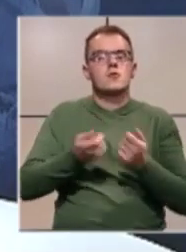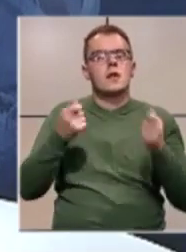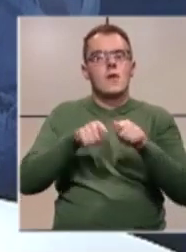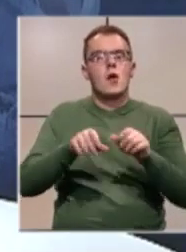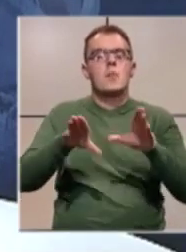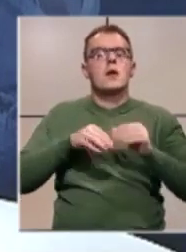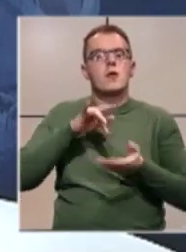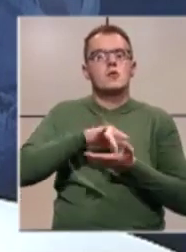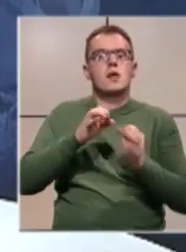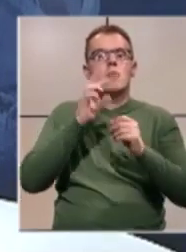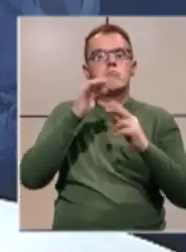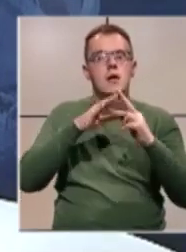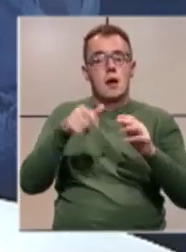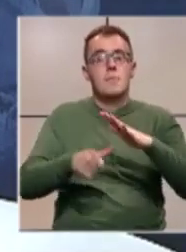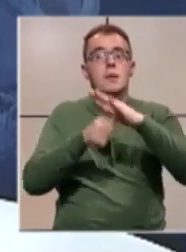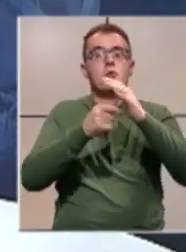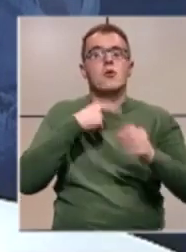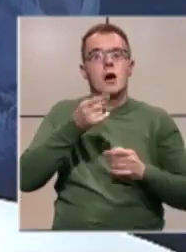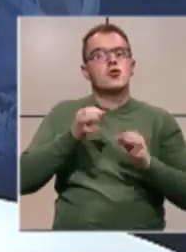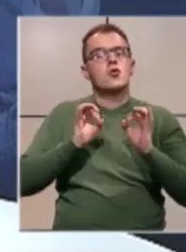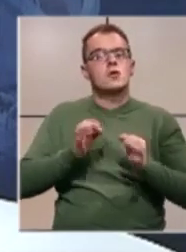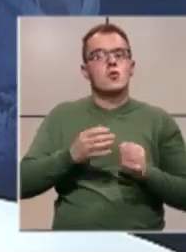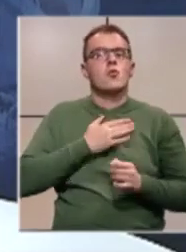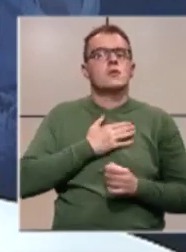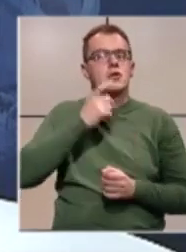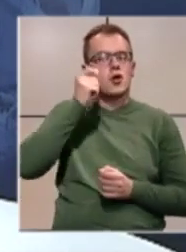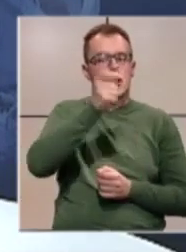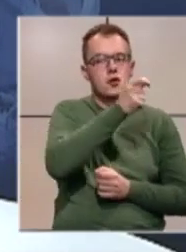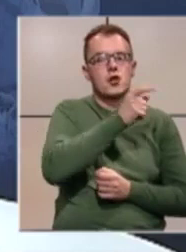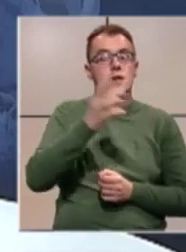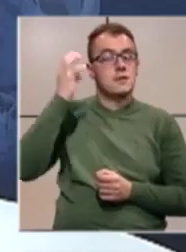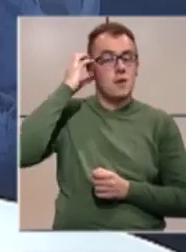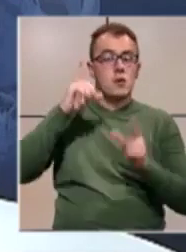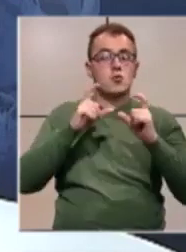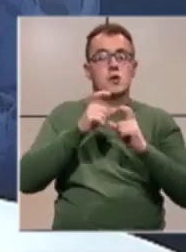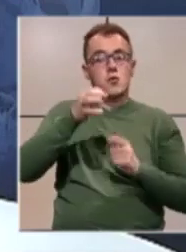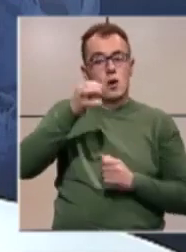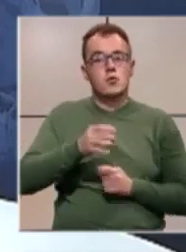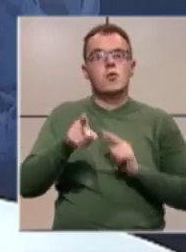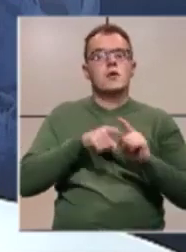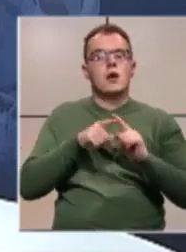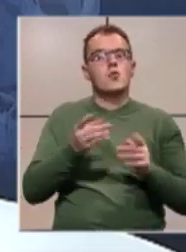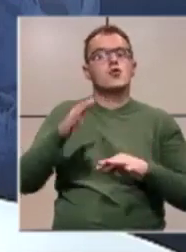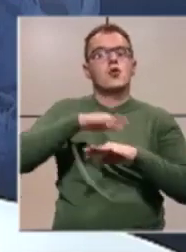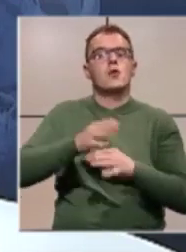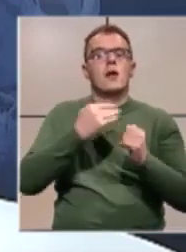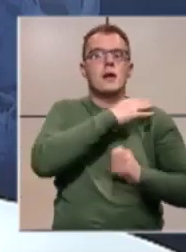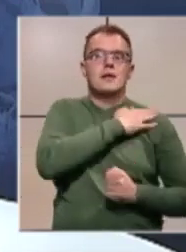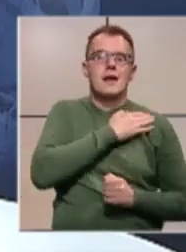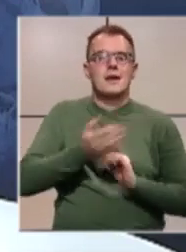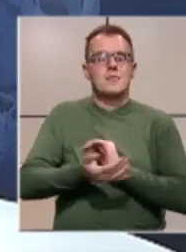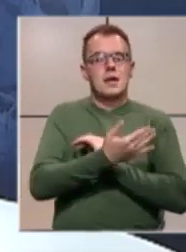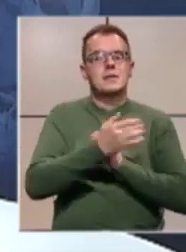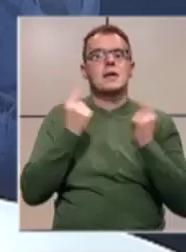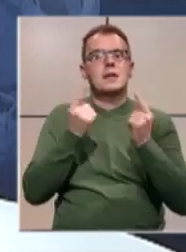prihvatnog centra Bira. Prioritete, kažu, sigurnost naših građana. Iz vlade Unsko-Sanskog kantona također dodaju da teret migranske